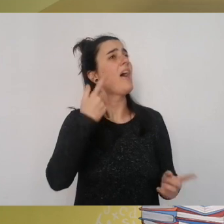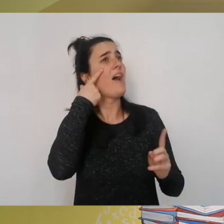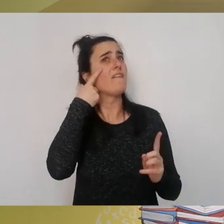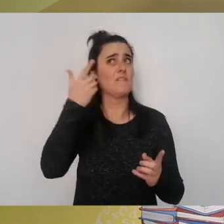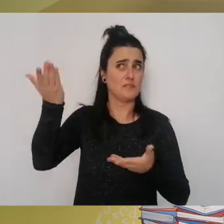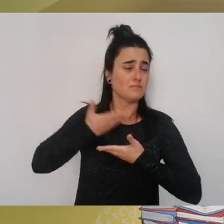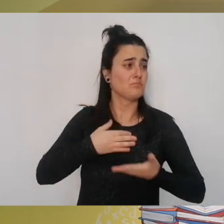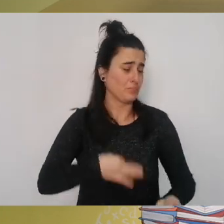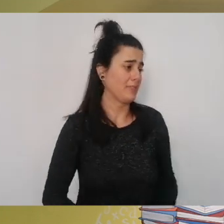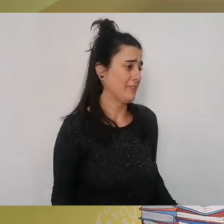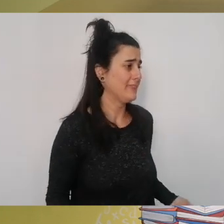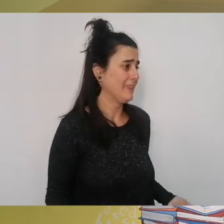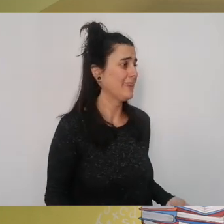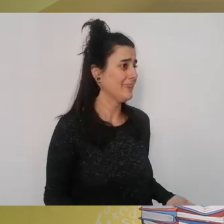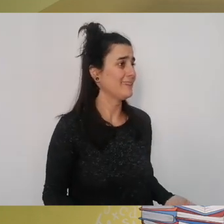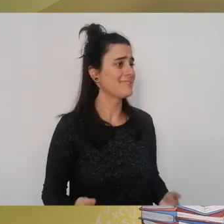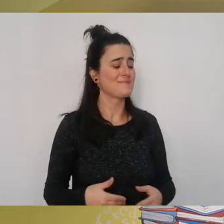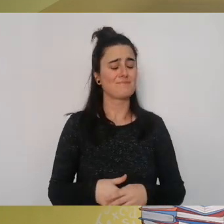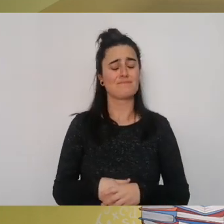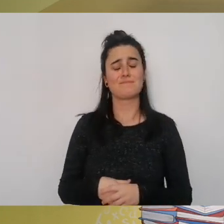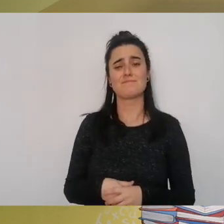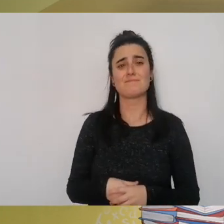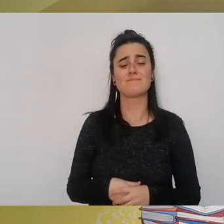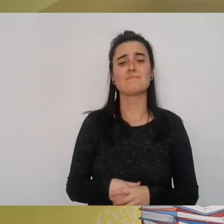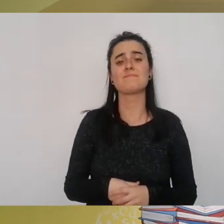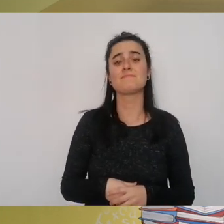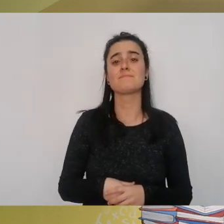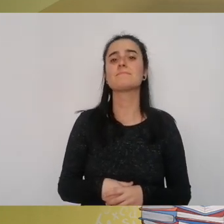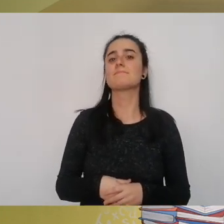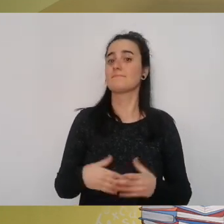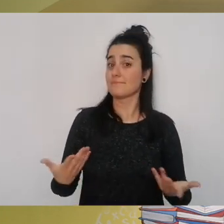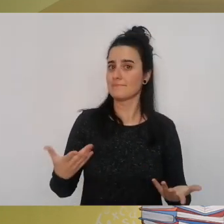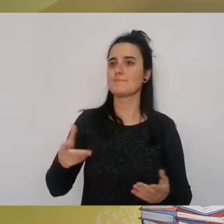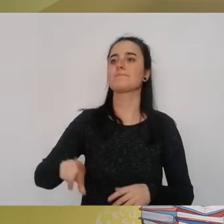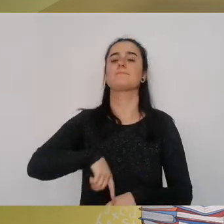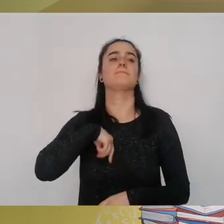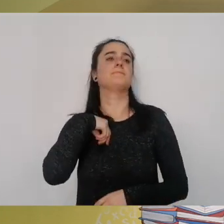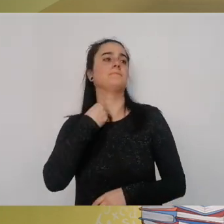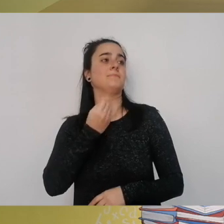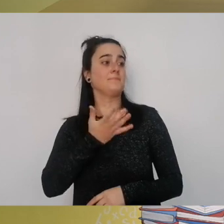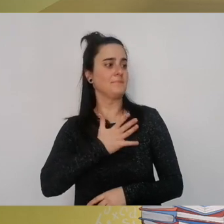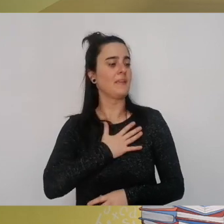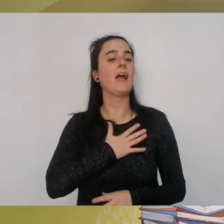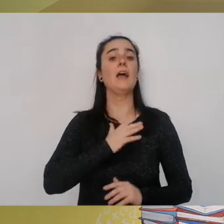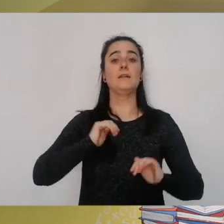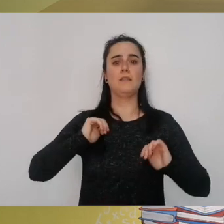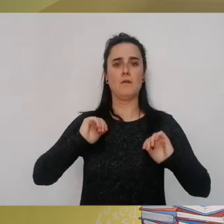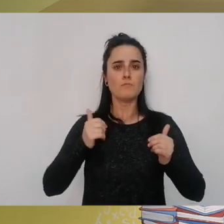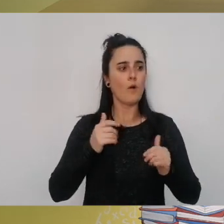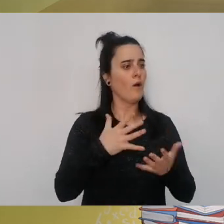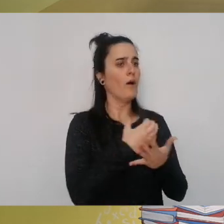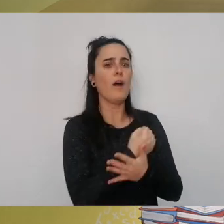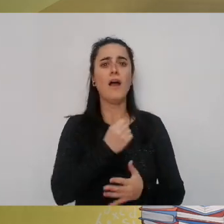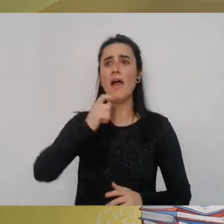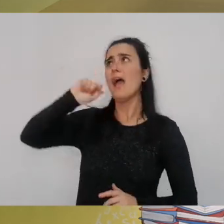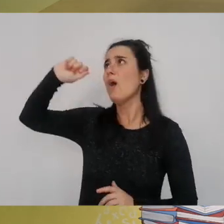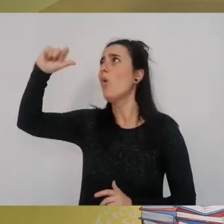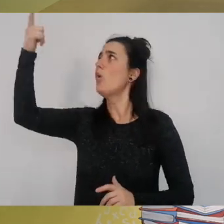izango zela onena harrek beti lagontzen maizuen horrelaba berriz ere denakasiziren urrengo agunean